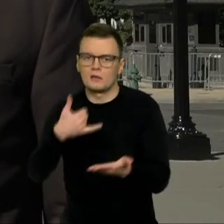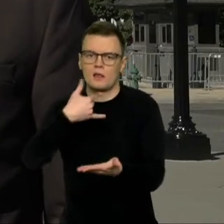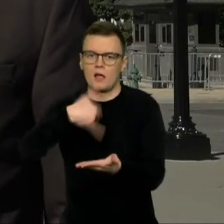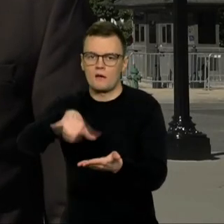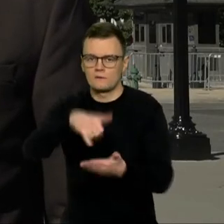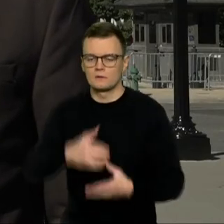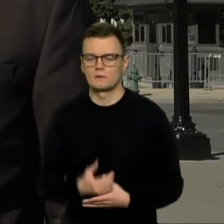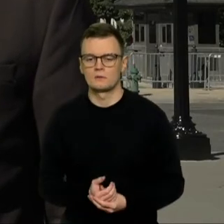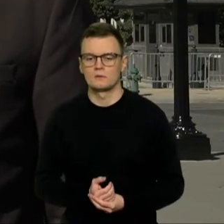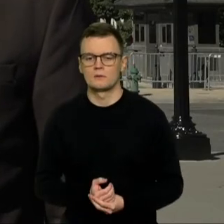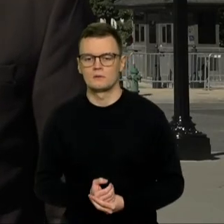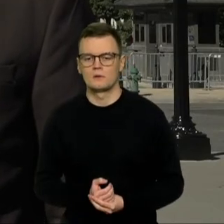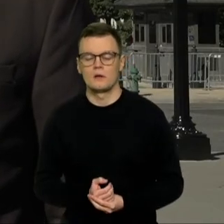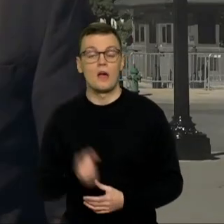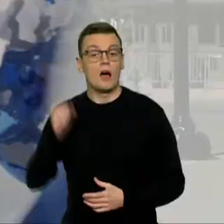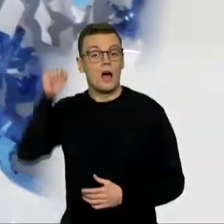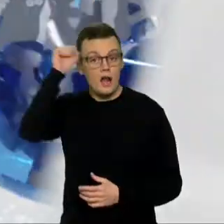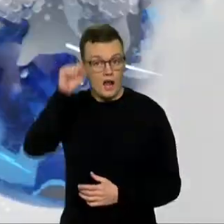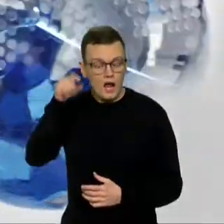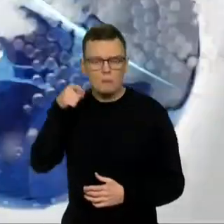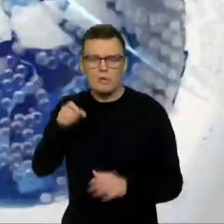stojo į Rusijos pusę.